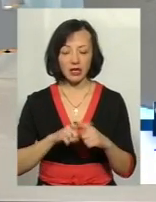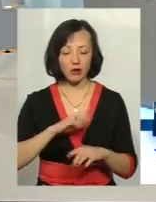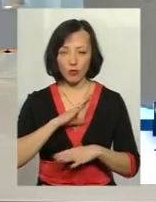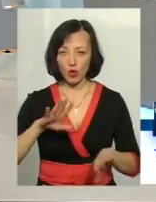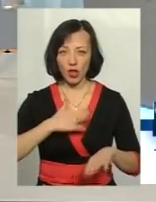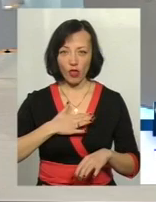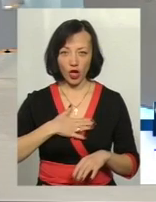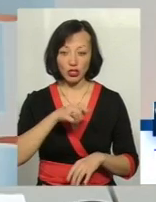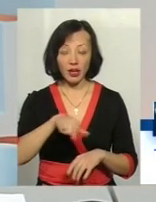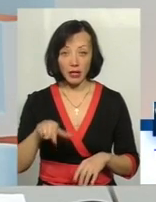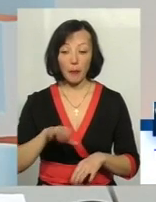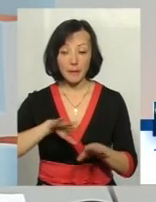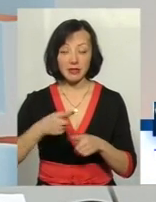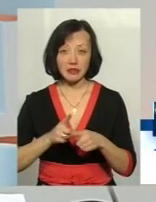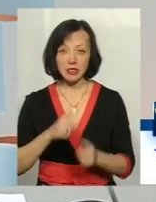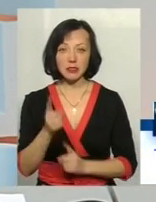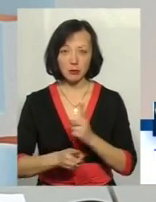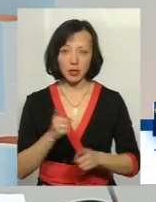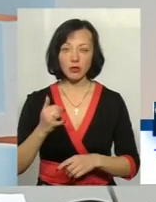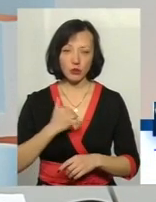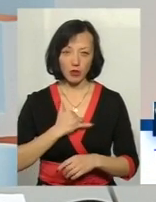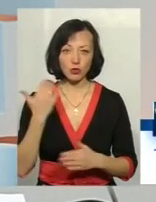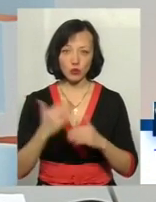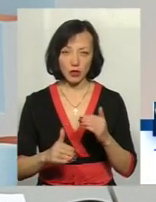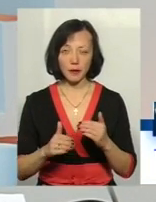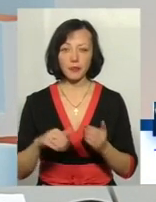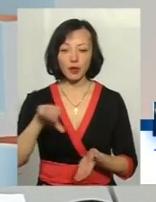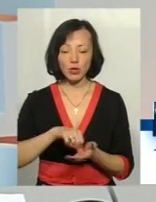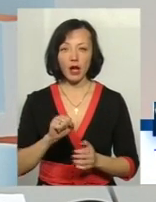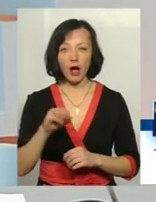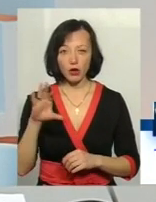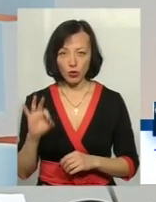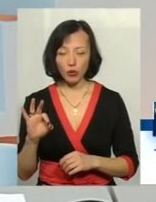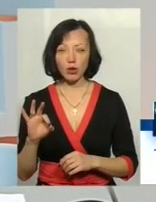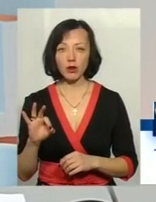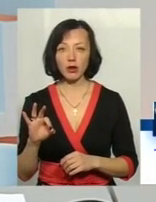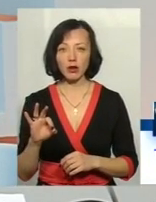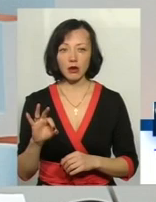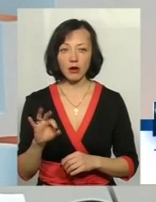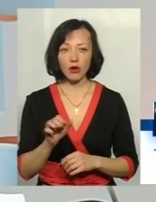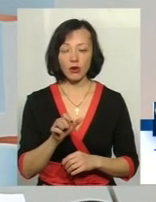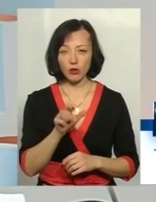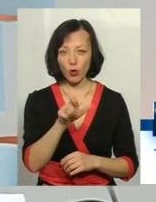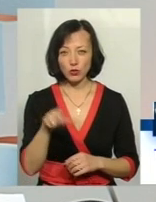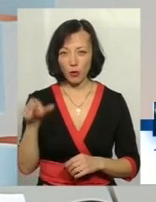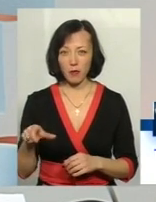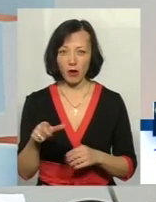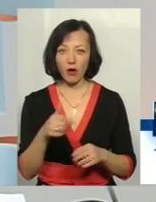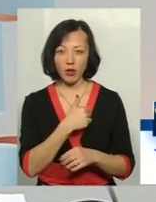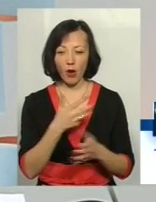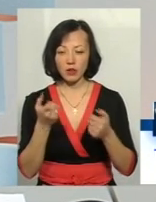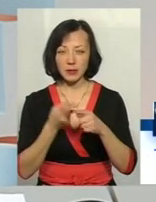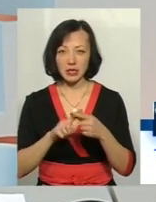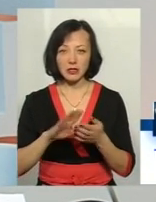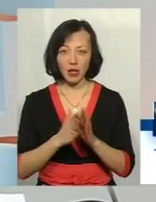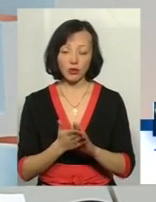клієнти. Але після цих змін у нас вже учасники АТО або особи, які претендують на отримання такого статусу, є нашими